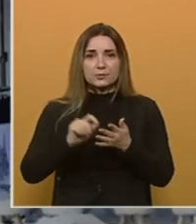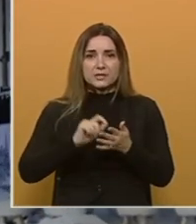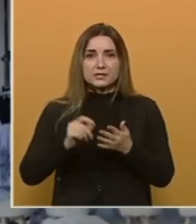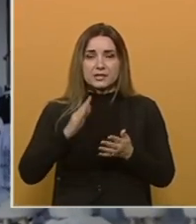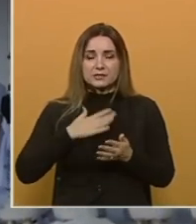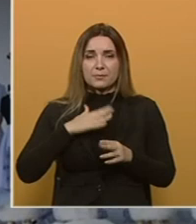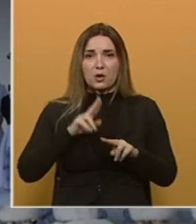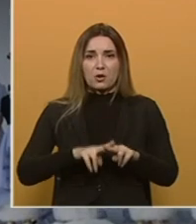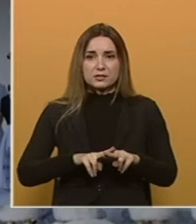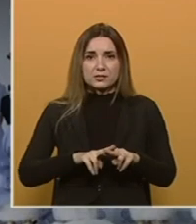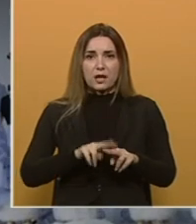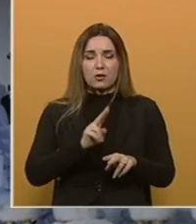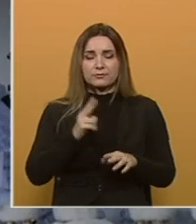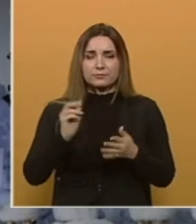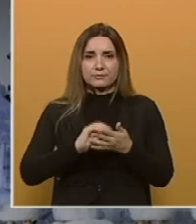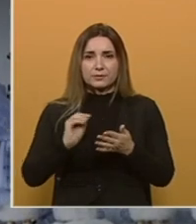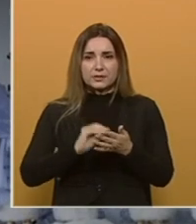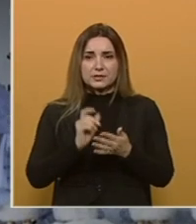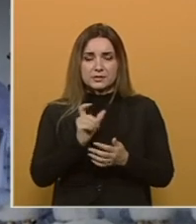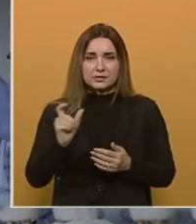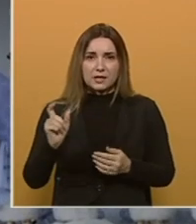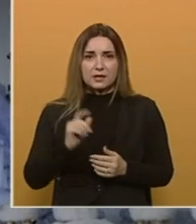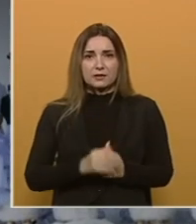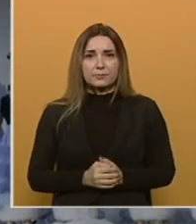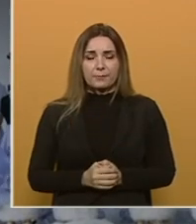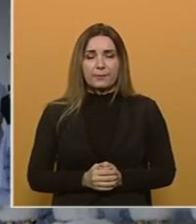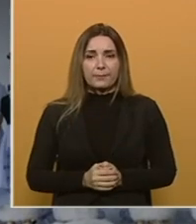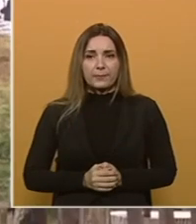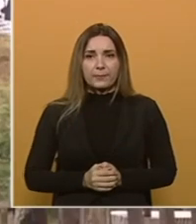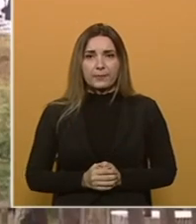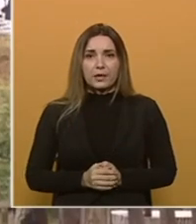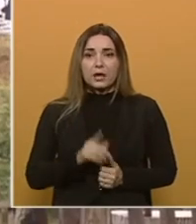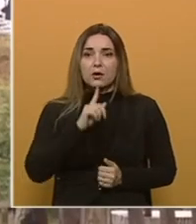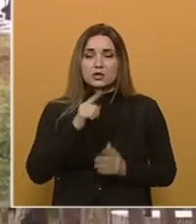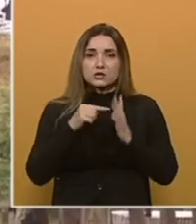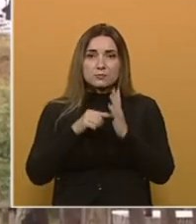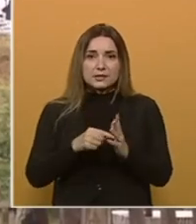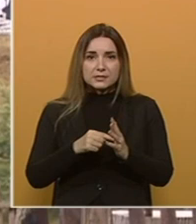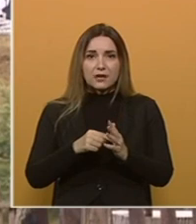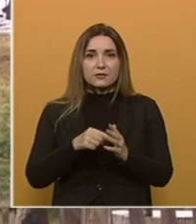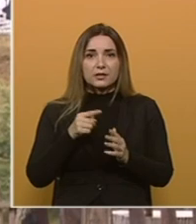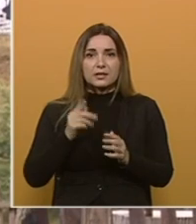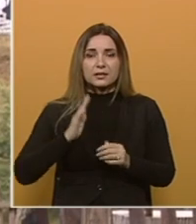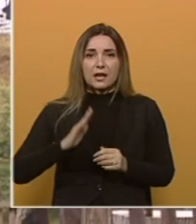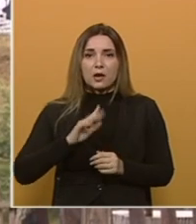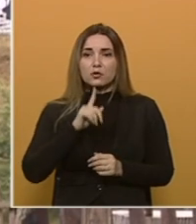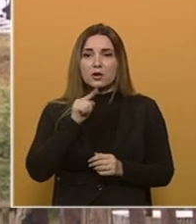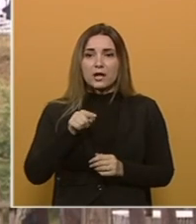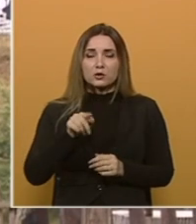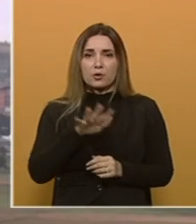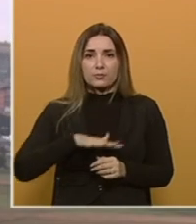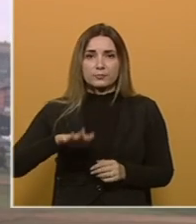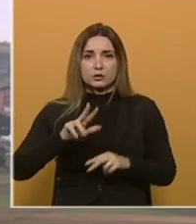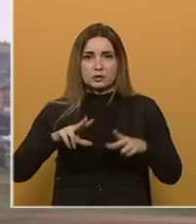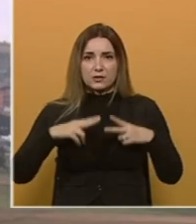je ostavio Davida Štrbca, Jablana, Simeuna Đjaka i druge životopisne likove, koji su predstavili Zmijanje i narod koji na tom podneblju